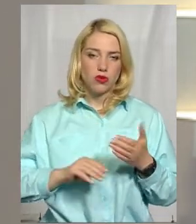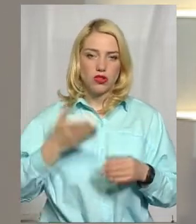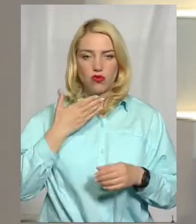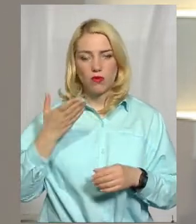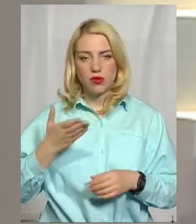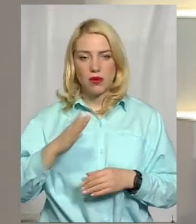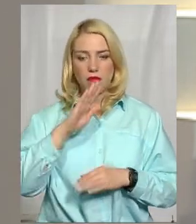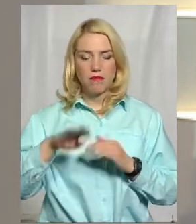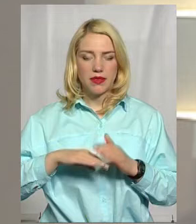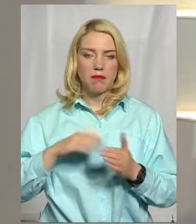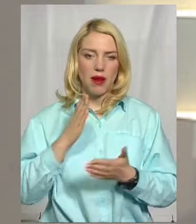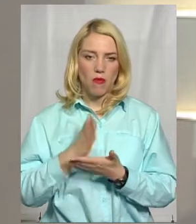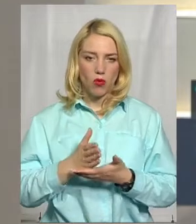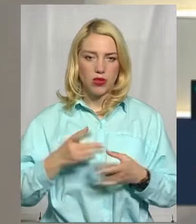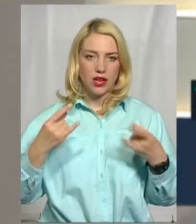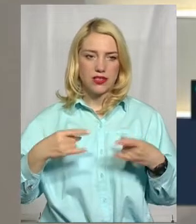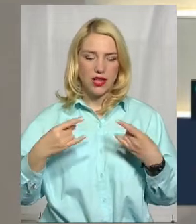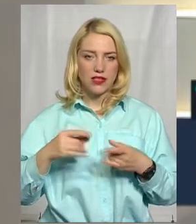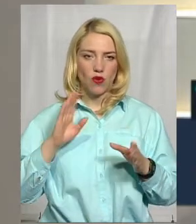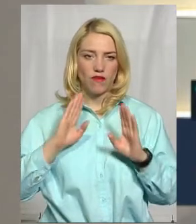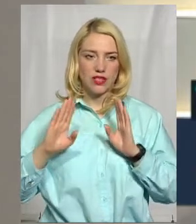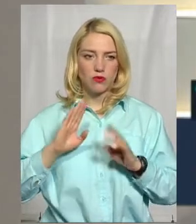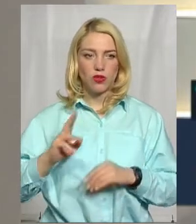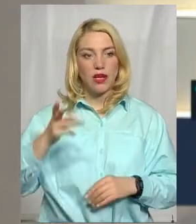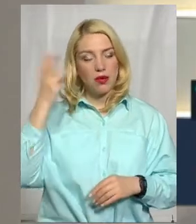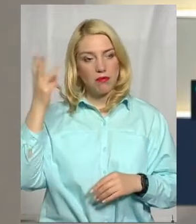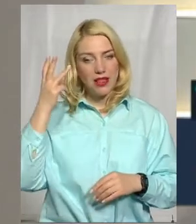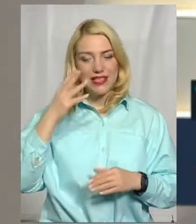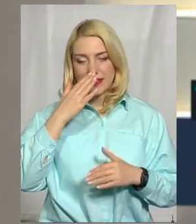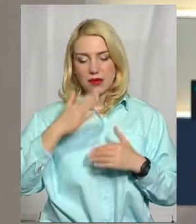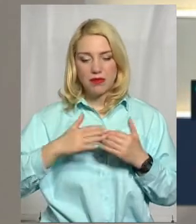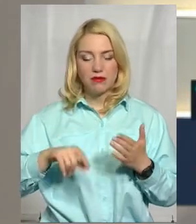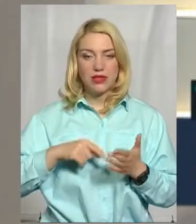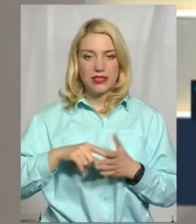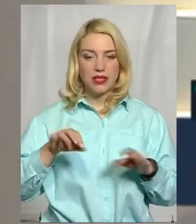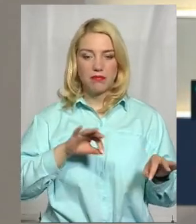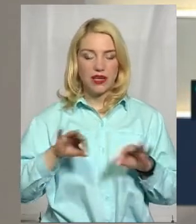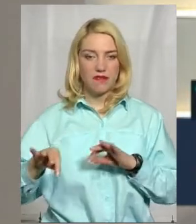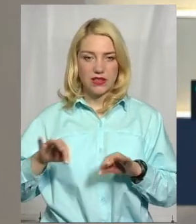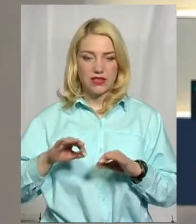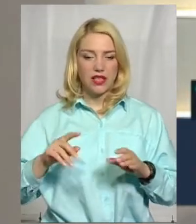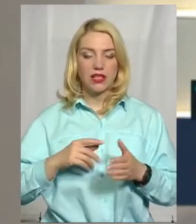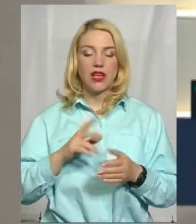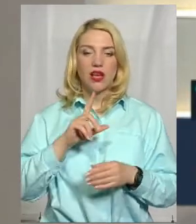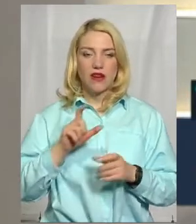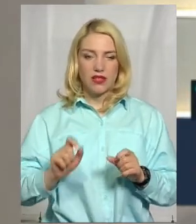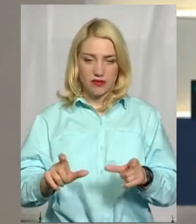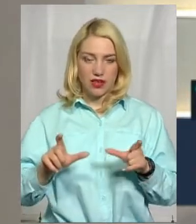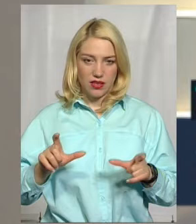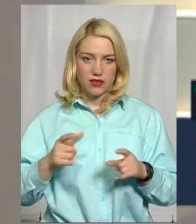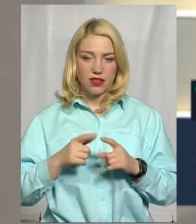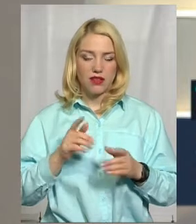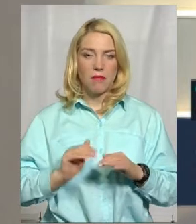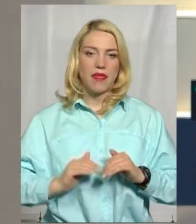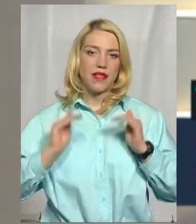трансляцією у мережі Фейсбук. Хмельницькі приміські перевізники, виходячи із карантину, підняли вартість проїзду. Не